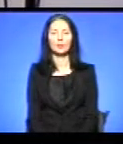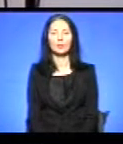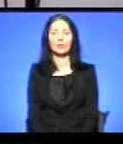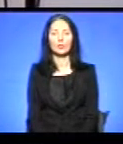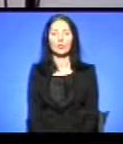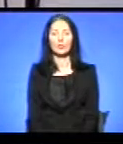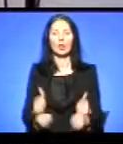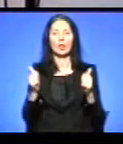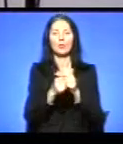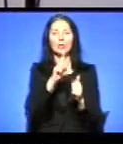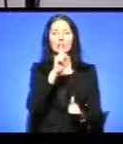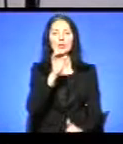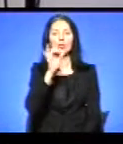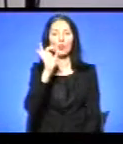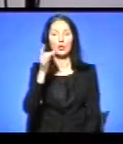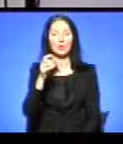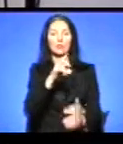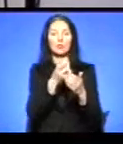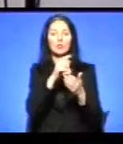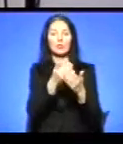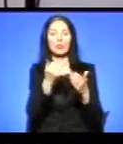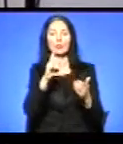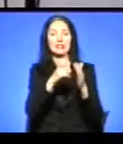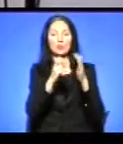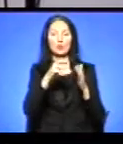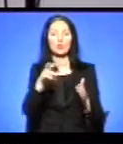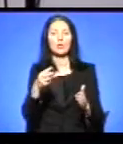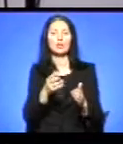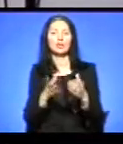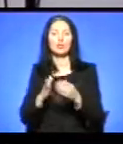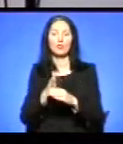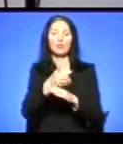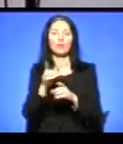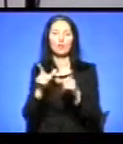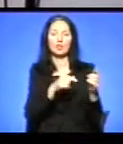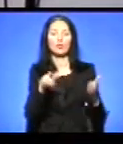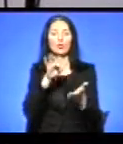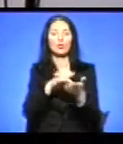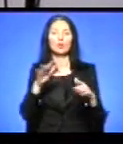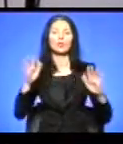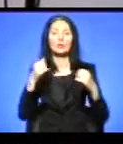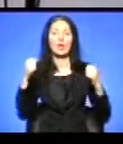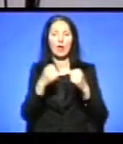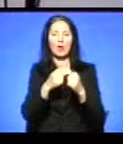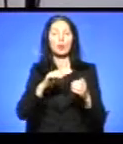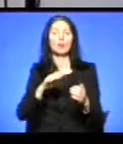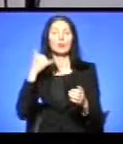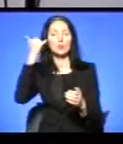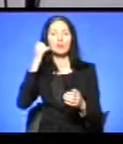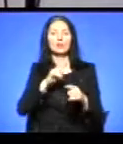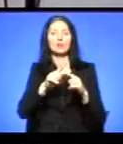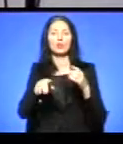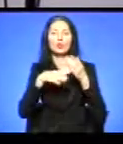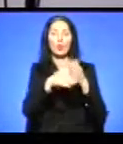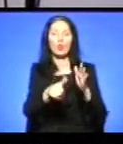Біля Зборова за 700 метрів до в'їзду у місто трапилось ДТП. Виклик про це надійшов до чергового швидкої допомоги о 6